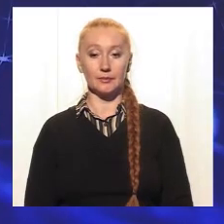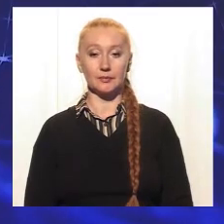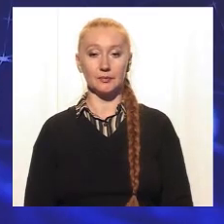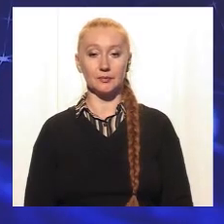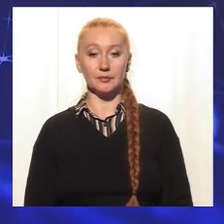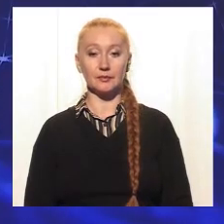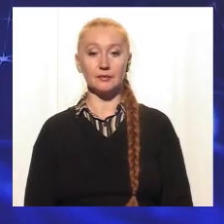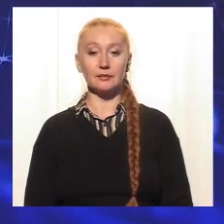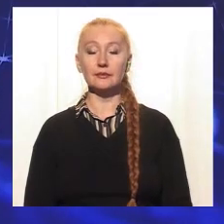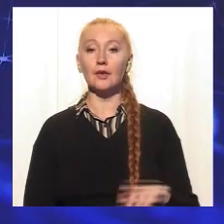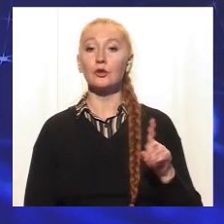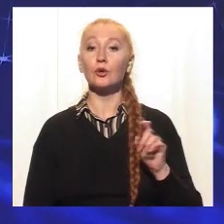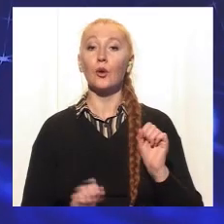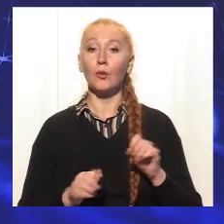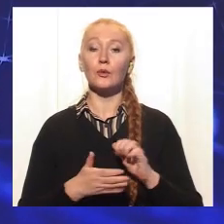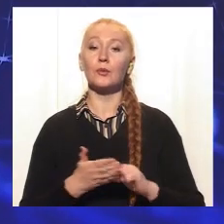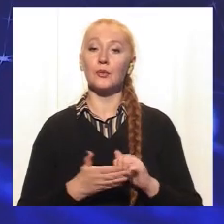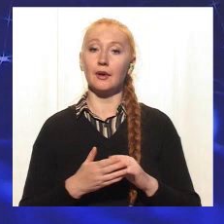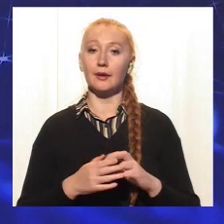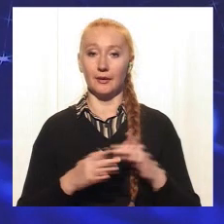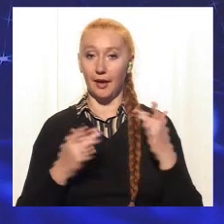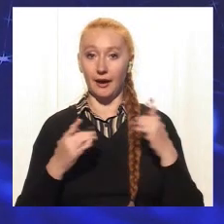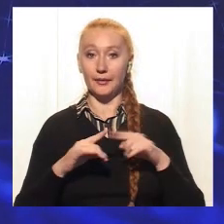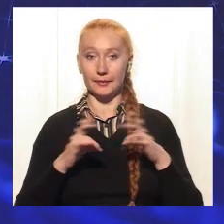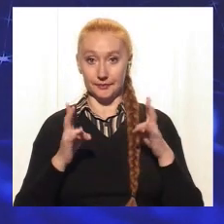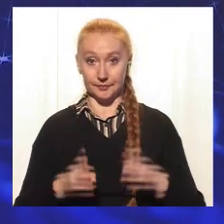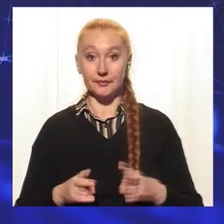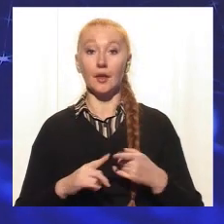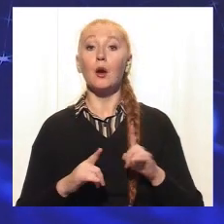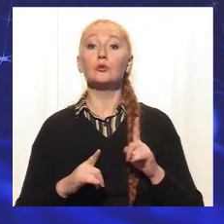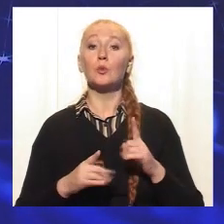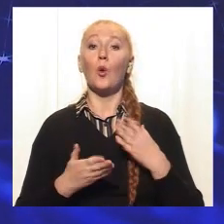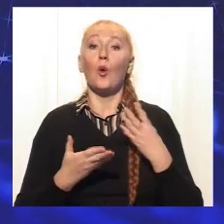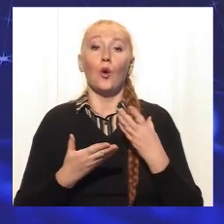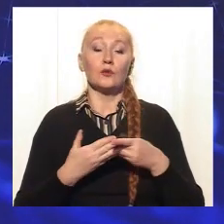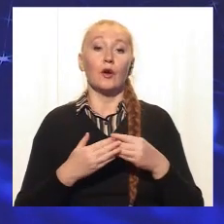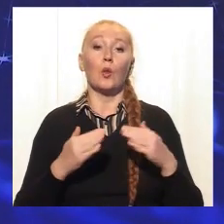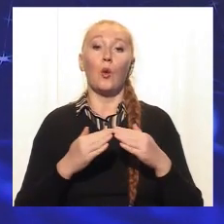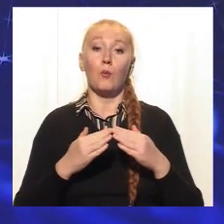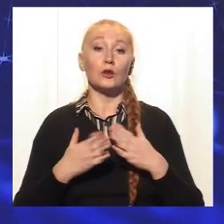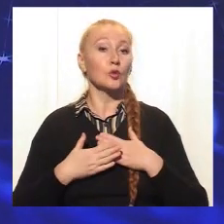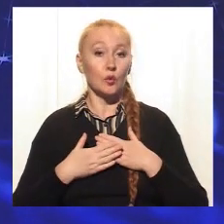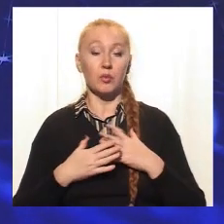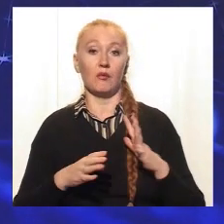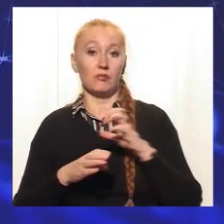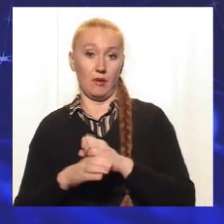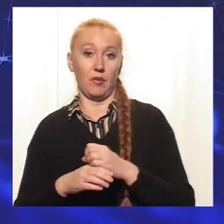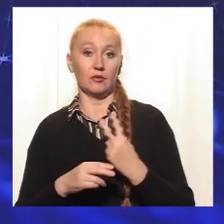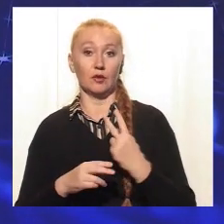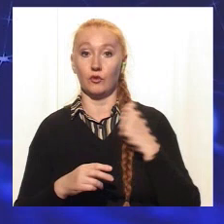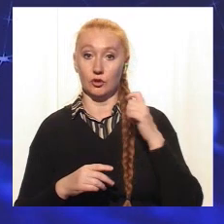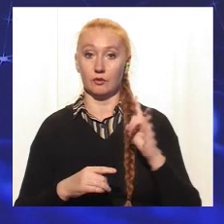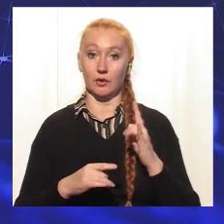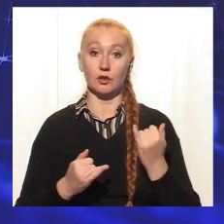Тож, що могло стати причиною нещасного випадку? Чому домашні улюбленці напали на дворічного хлопчика? Про це